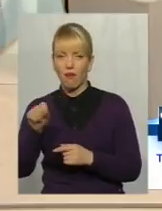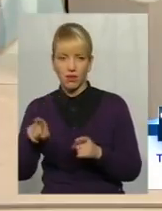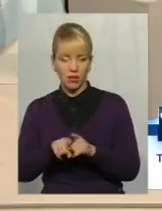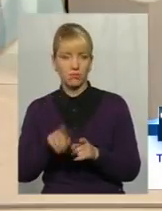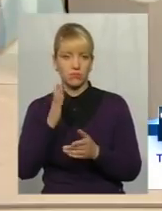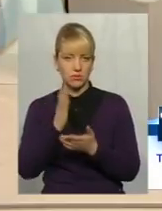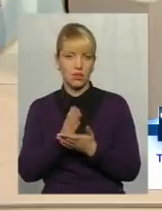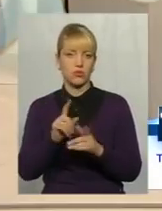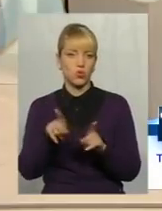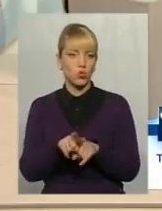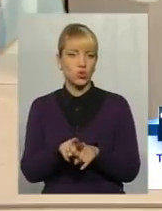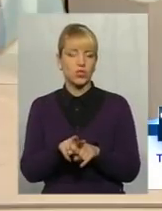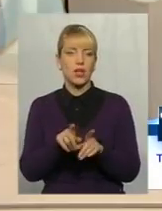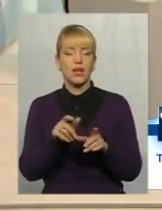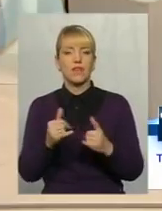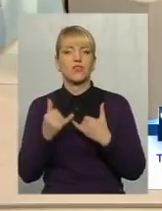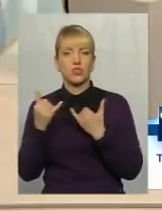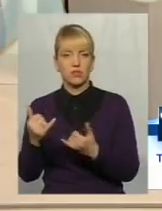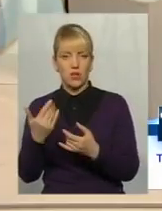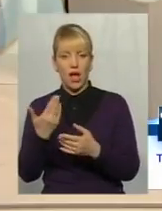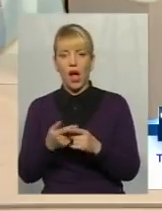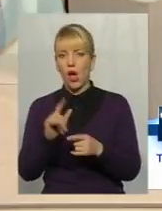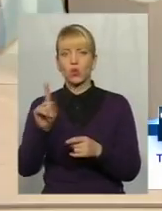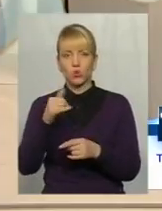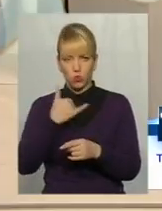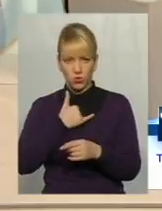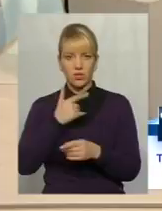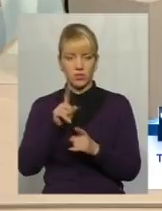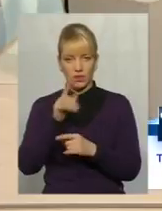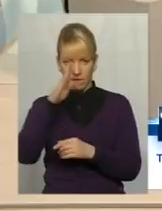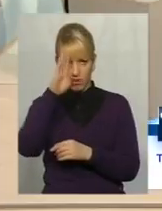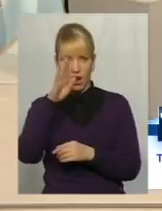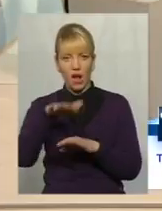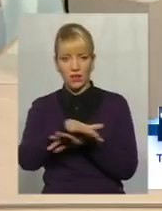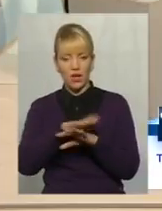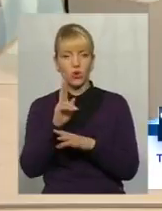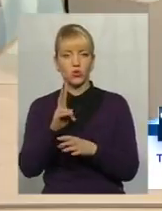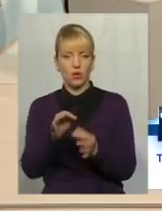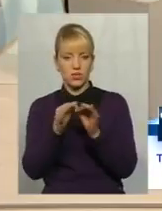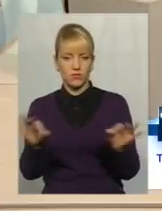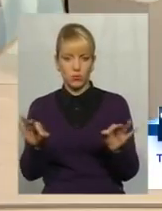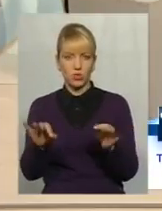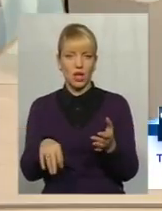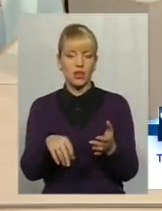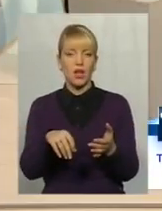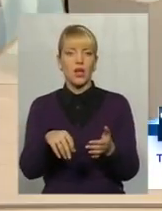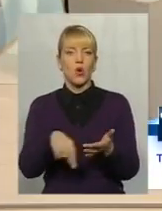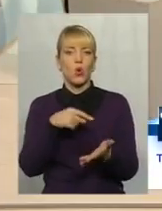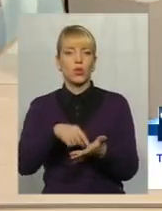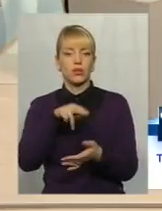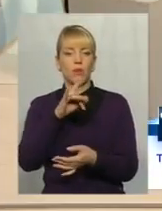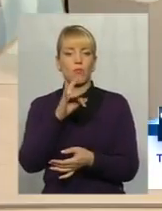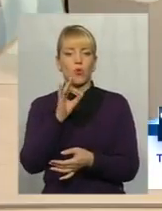його зробив. Везде його чествують. А у нас він враг народу, що ли, який освобождав Проскуров. У нього половина